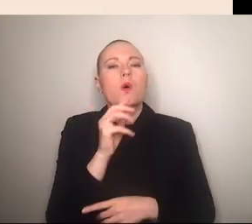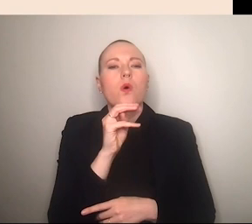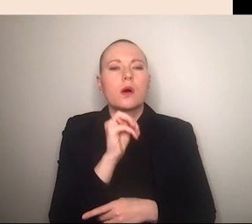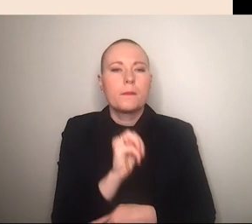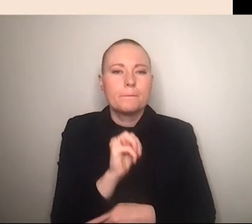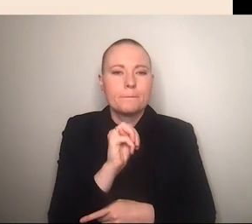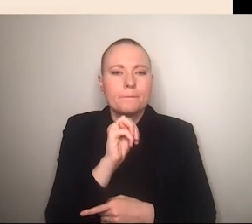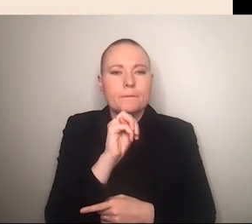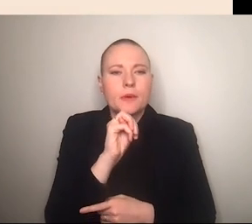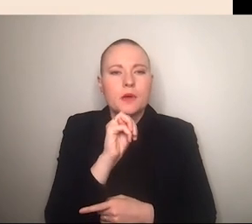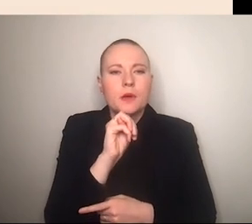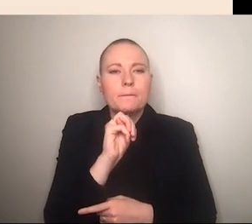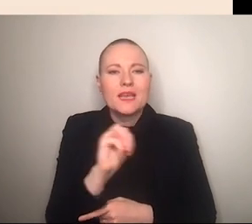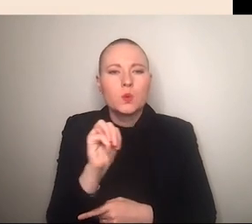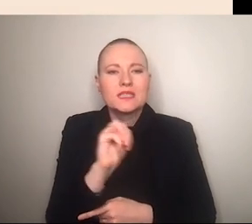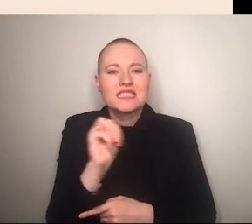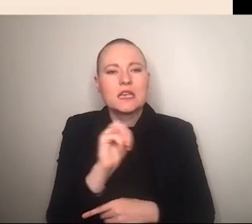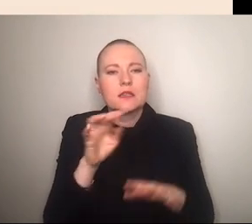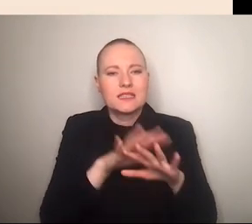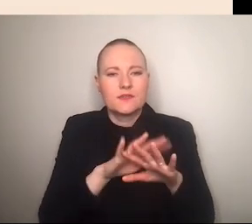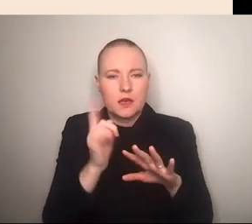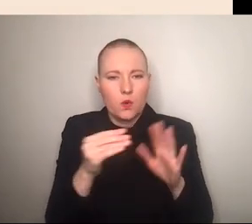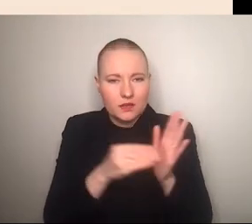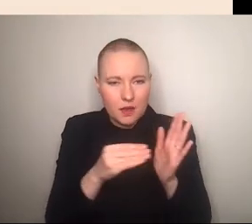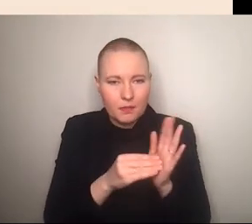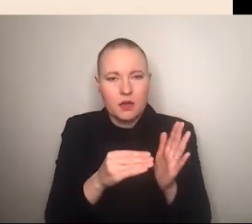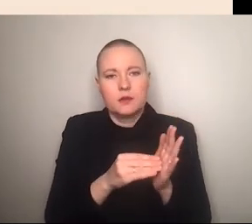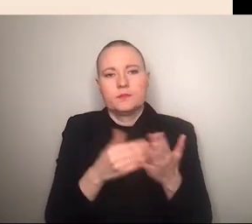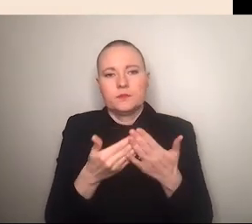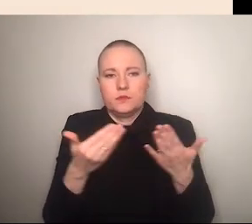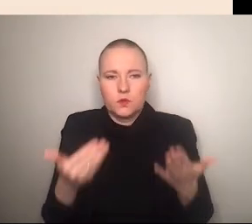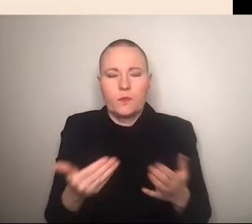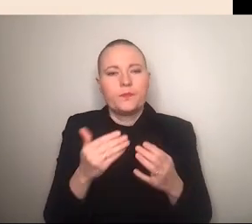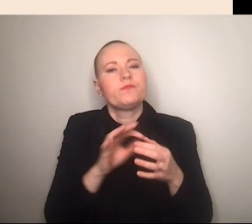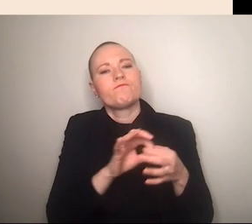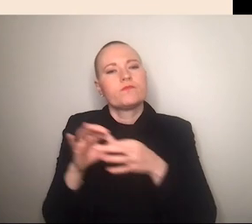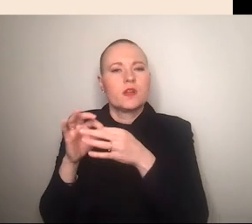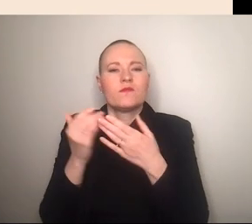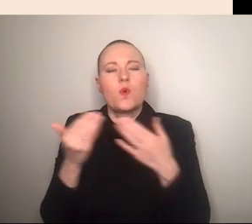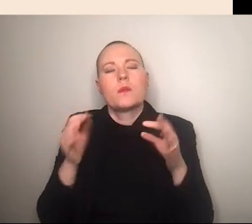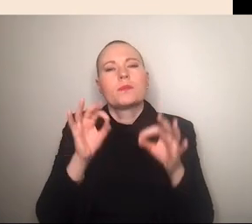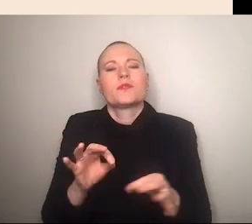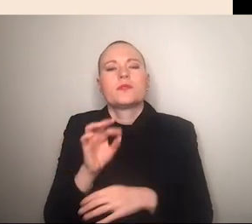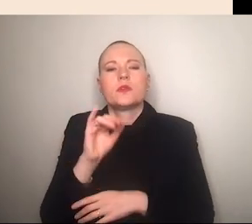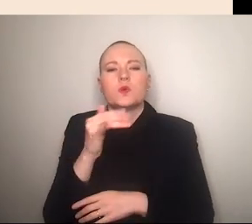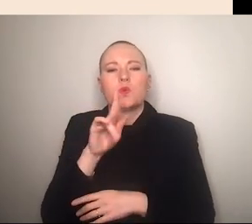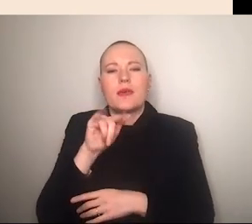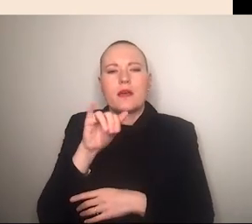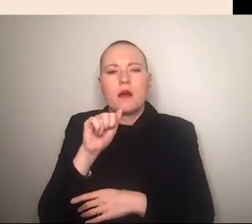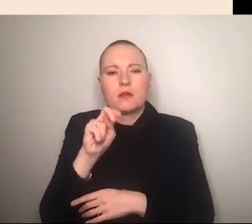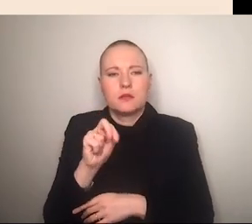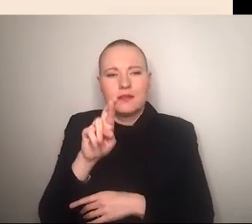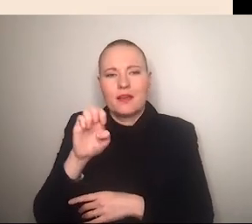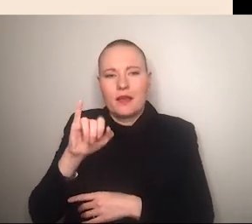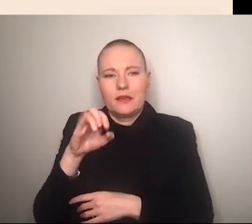auftritt welches er quasi zur produktionsfirma von julian reichelt gehört und in dem deren videos antifeminismus auch eine